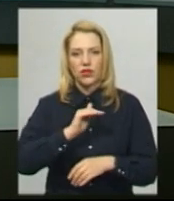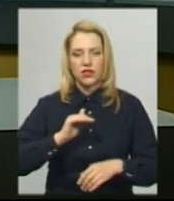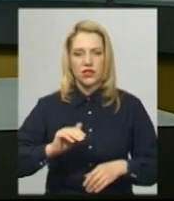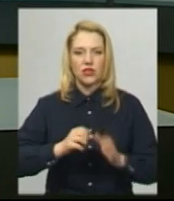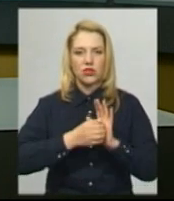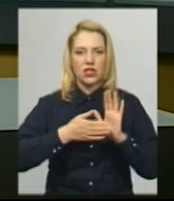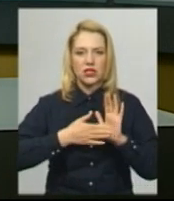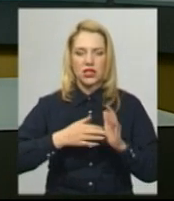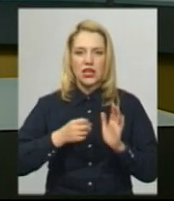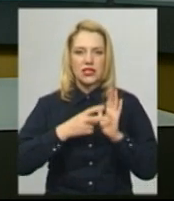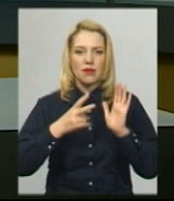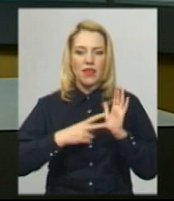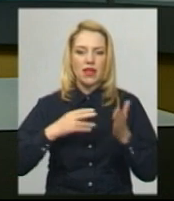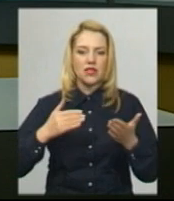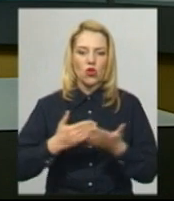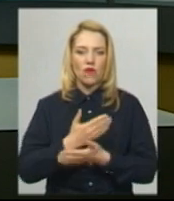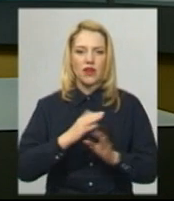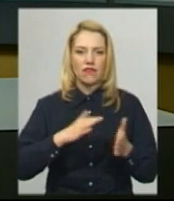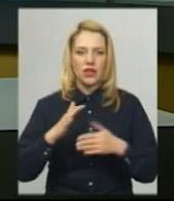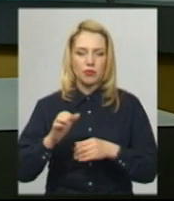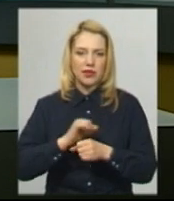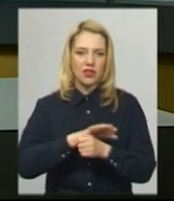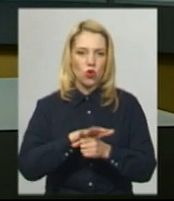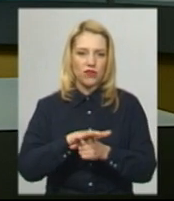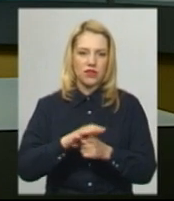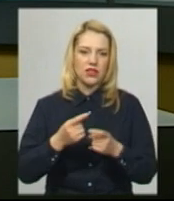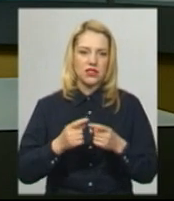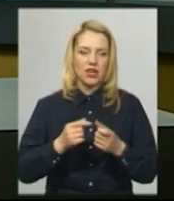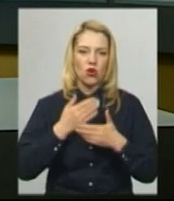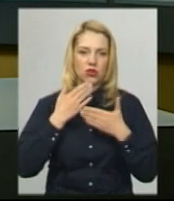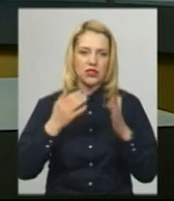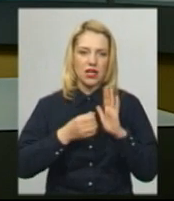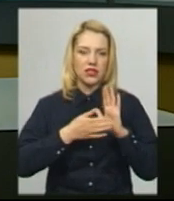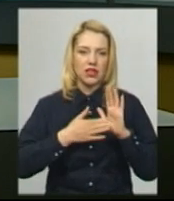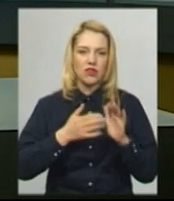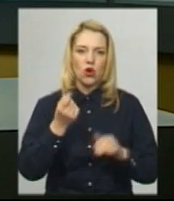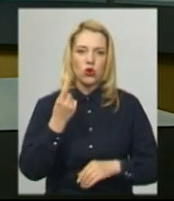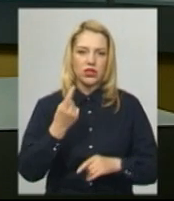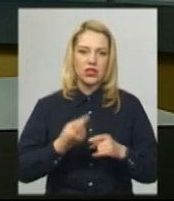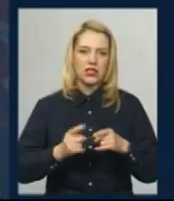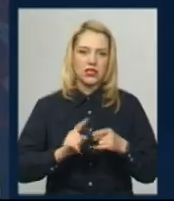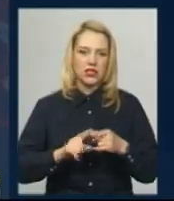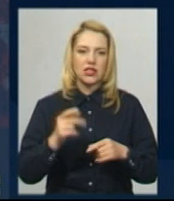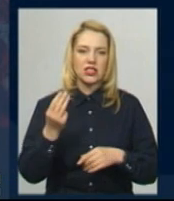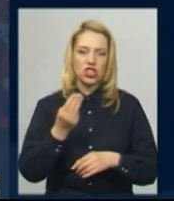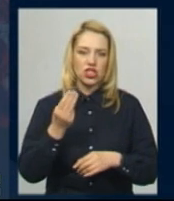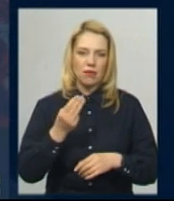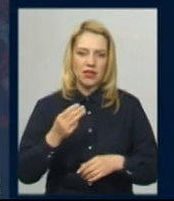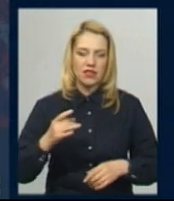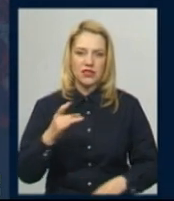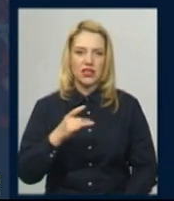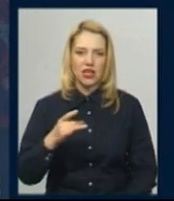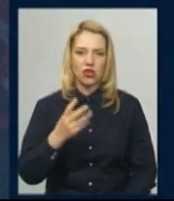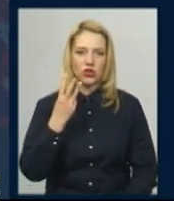нових випадків ковід-19. Це останні дані на цю годину. З них 11 випадків на Шепетівщині, 3 у Кам